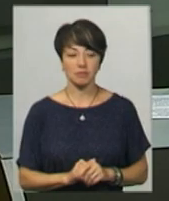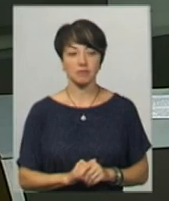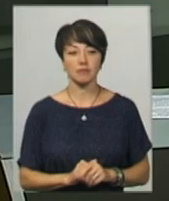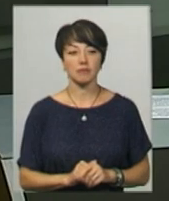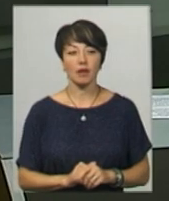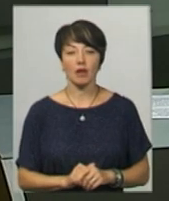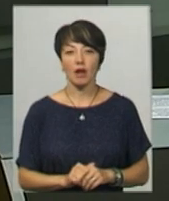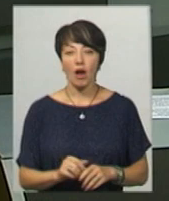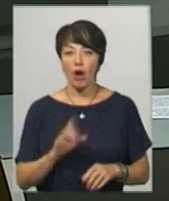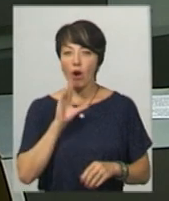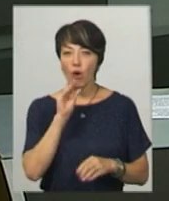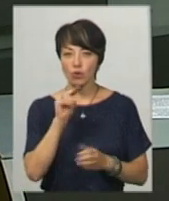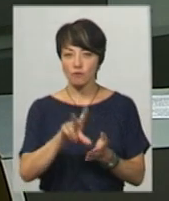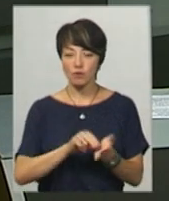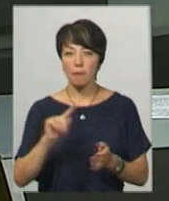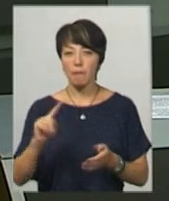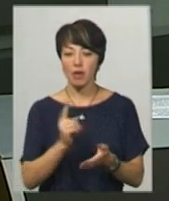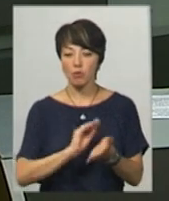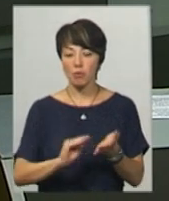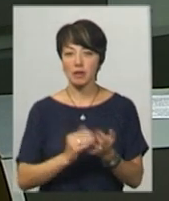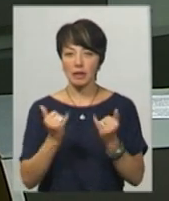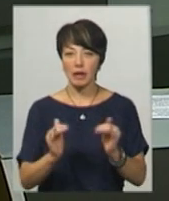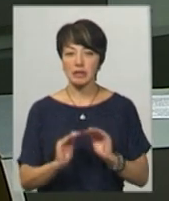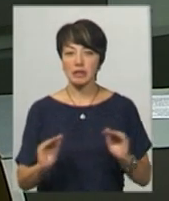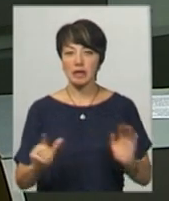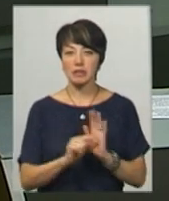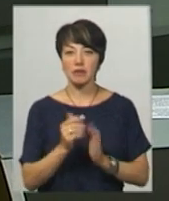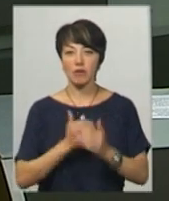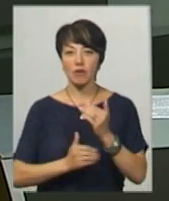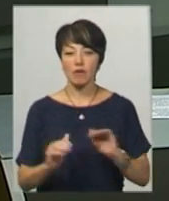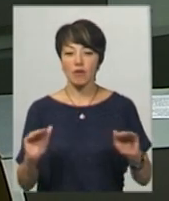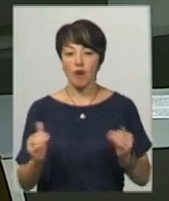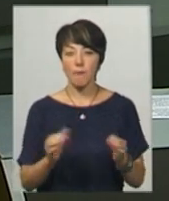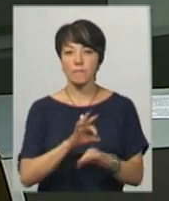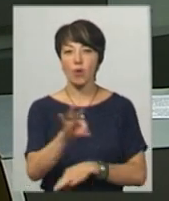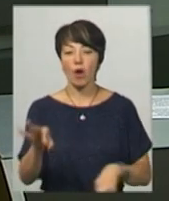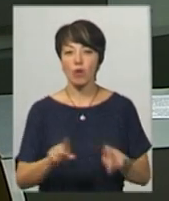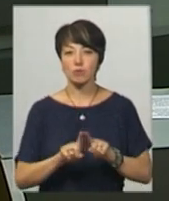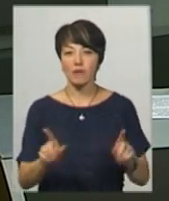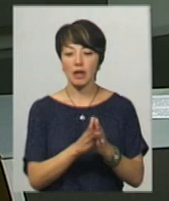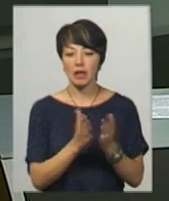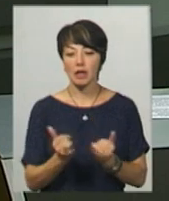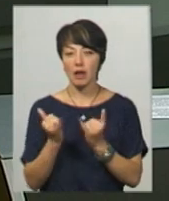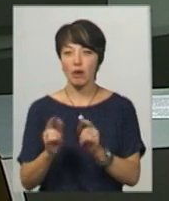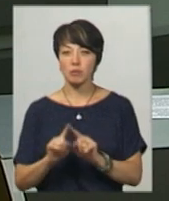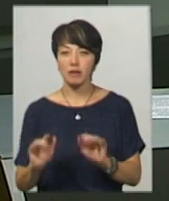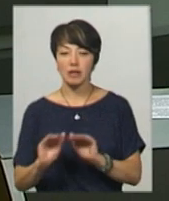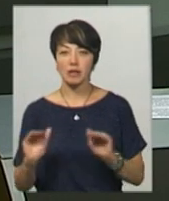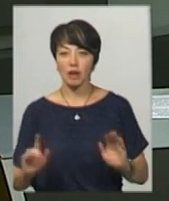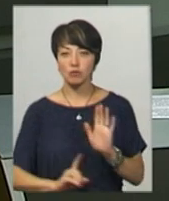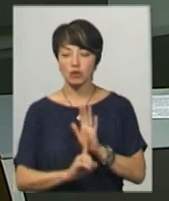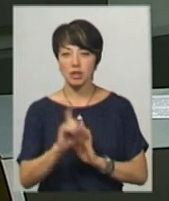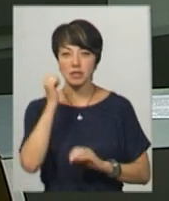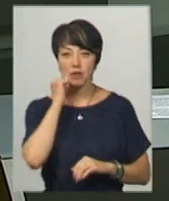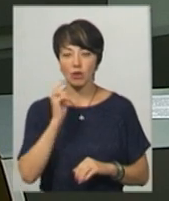Узвучення першої повісті для дітей з інвалідністю у рамках інклюзивного проєкту «Особлива книга для особливих дітей» розпочала